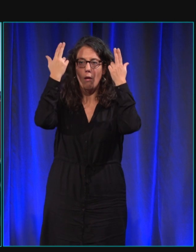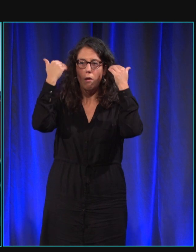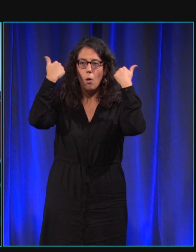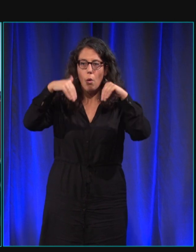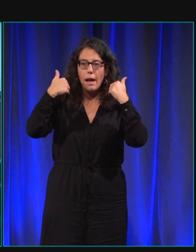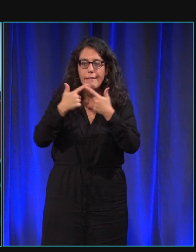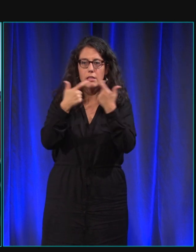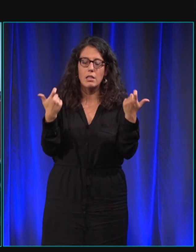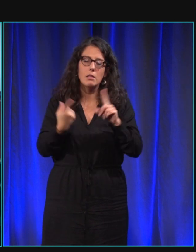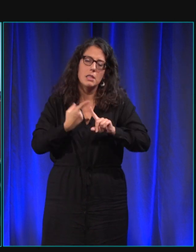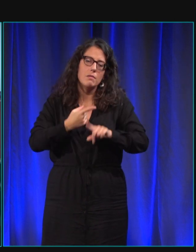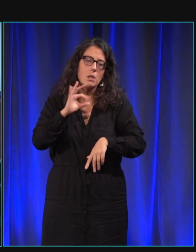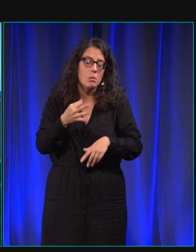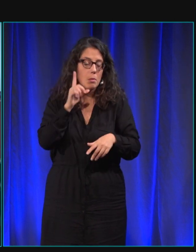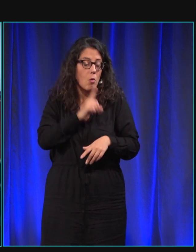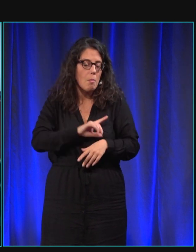spécifique